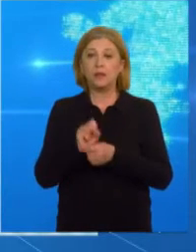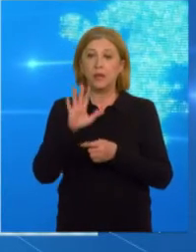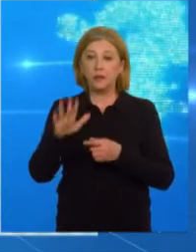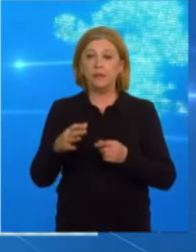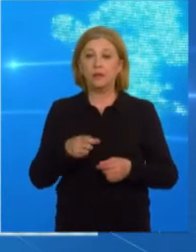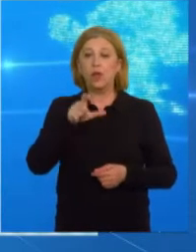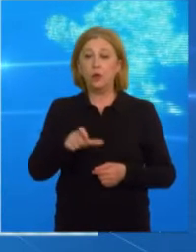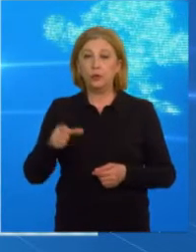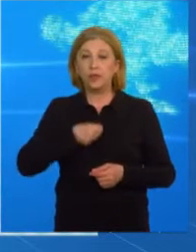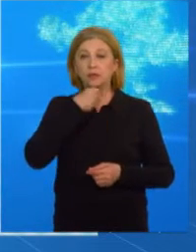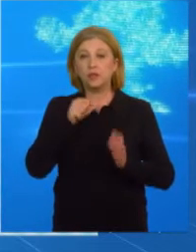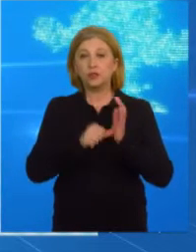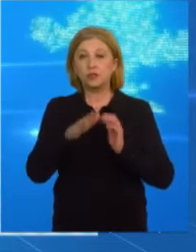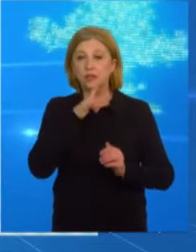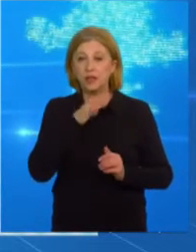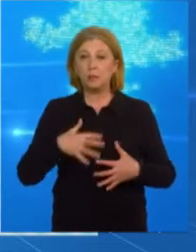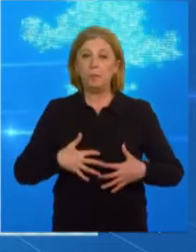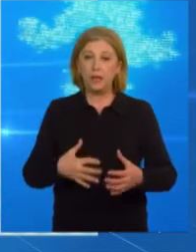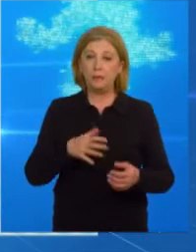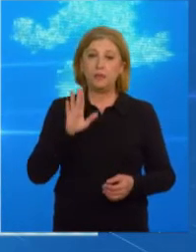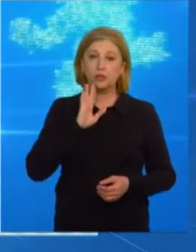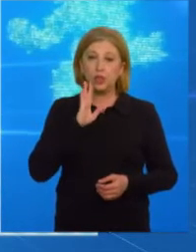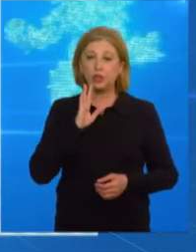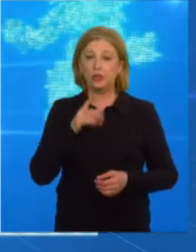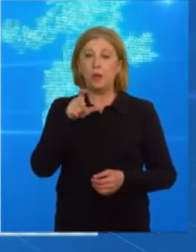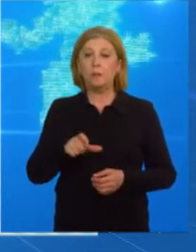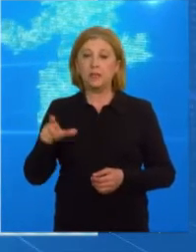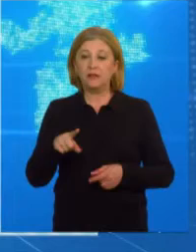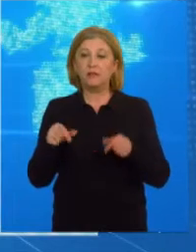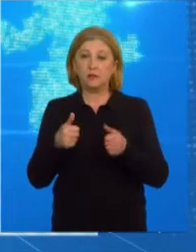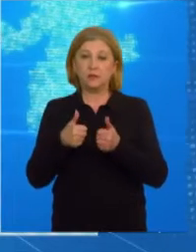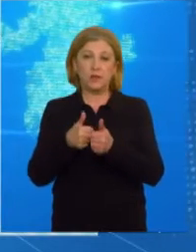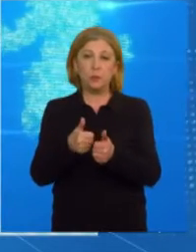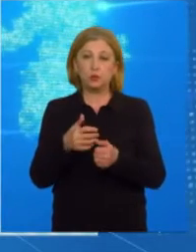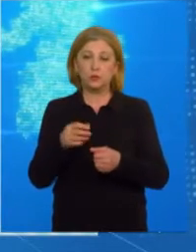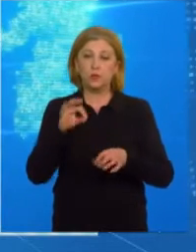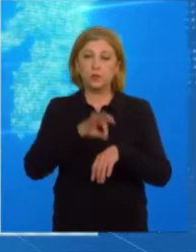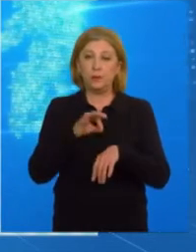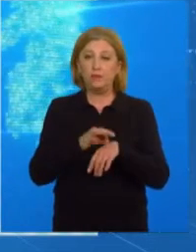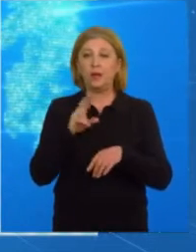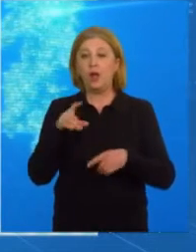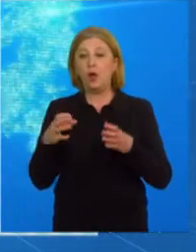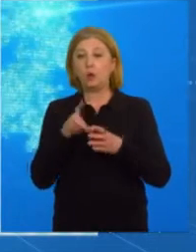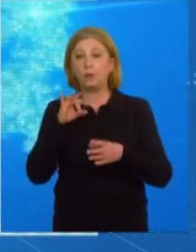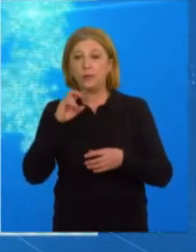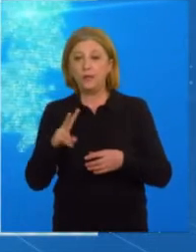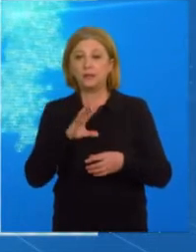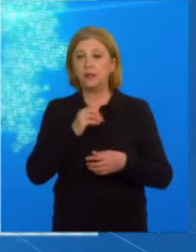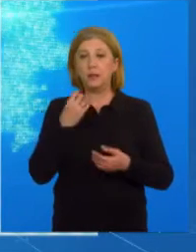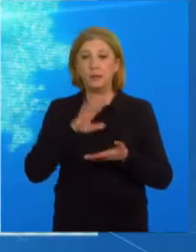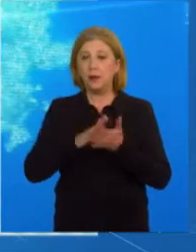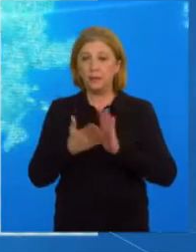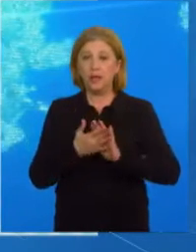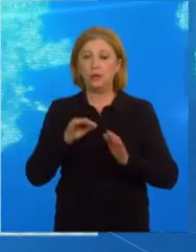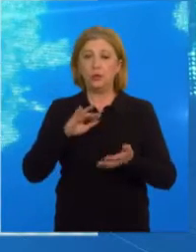людей старше 60 лет, беременных женщин, пациентов с сопутствующими заболеваниями, тех, кто живет с людьми из группы риска, граждан с неблагоприятными социальными